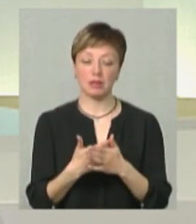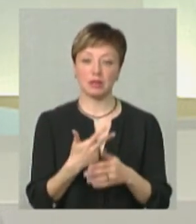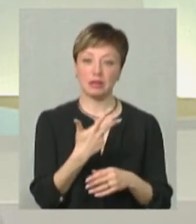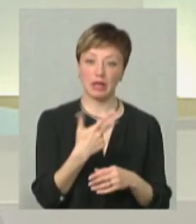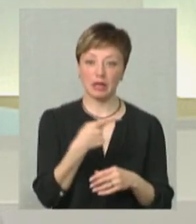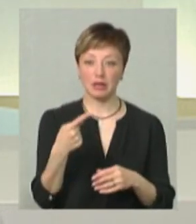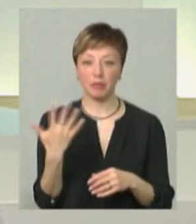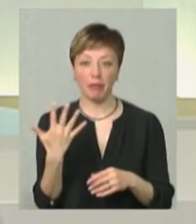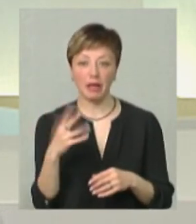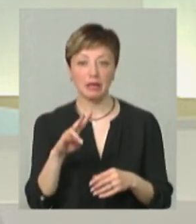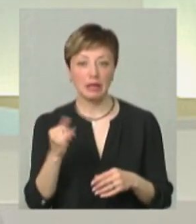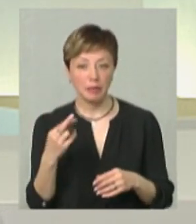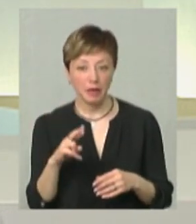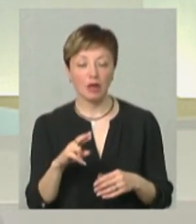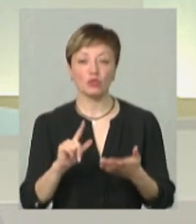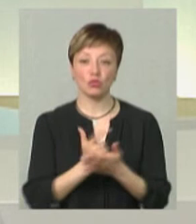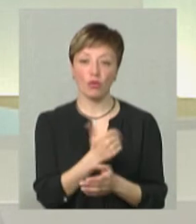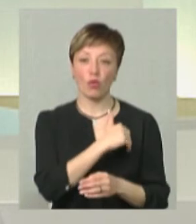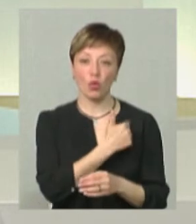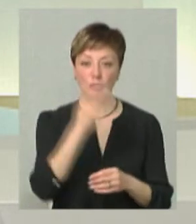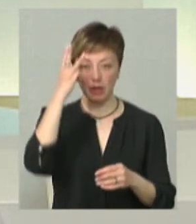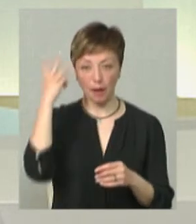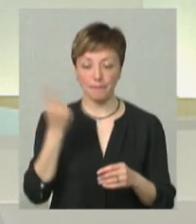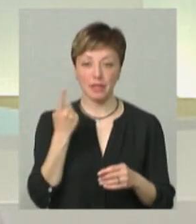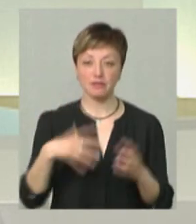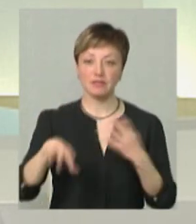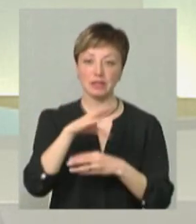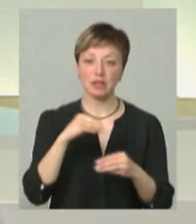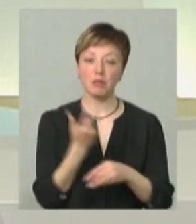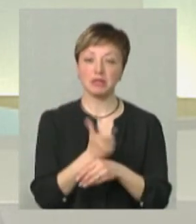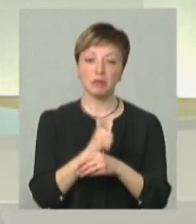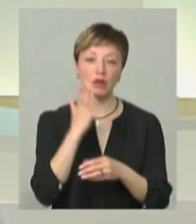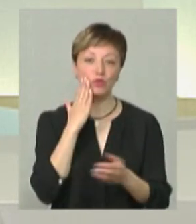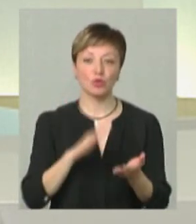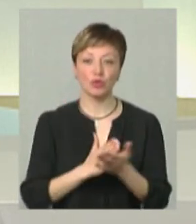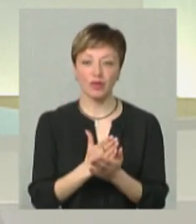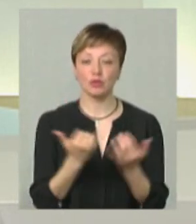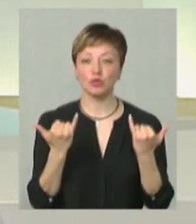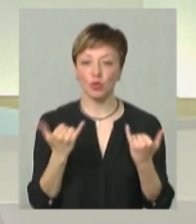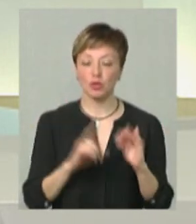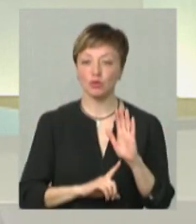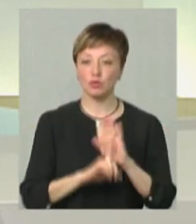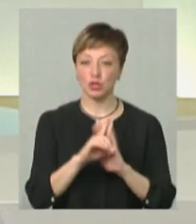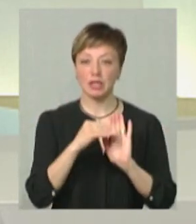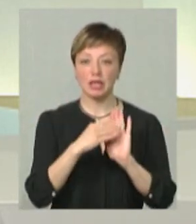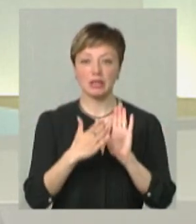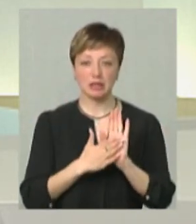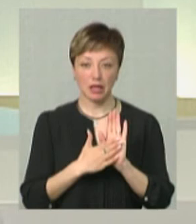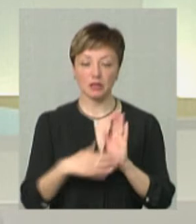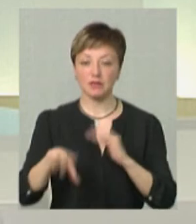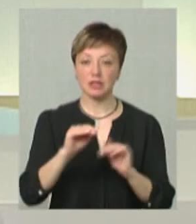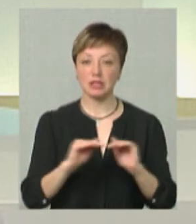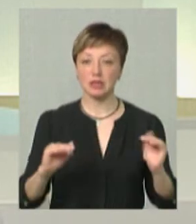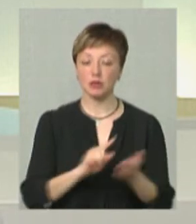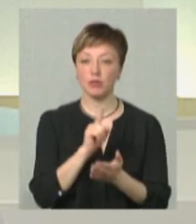-5 липня. Але ми знову таки хочемо на Хмельниччині всіх максимально зорієнтувати. Сьогодні розпочати реєстрацію. Тобто всі